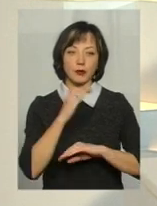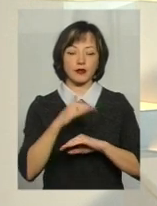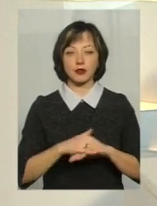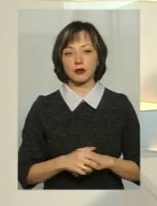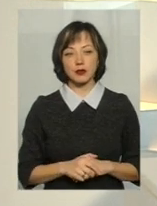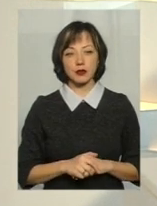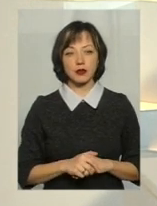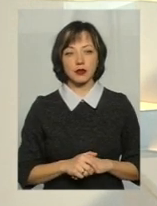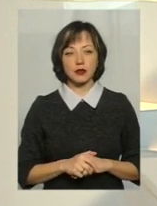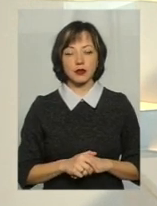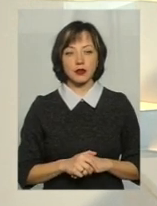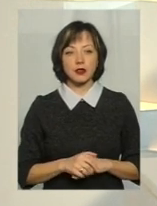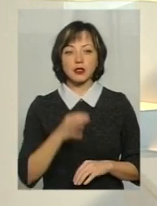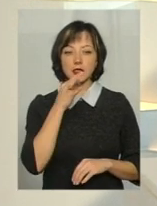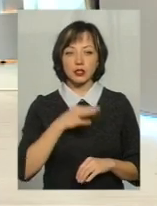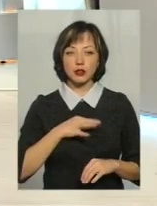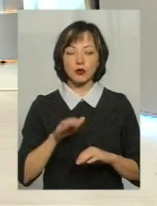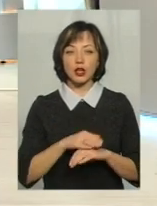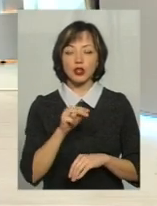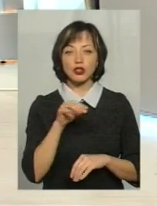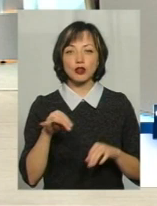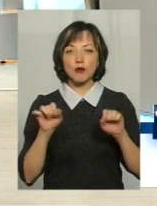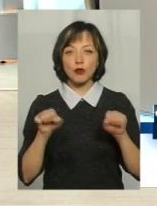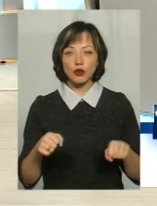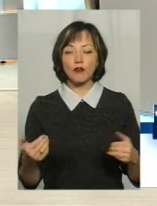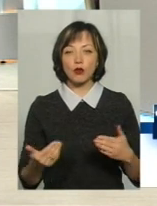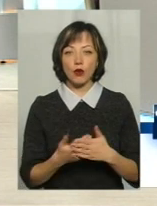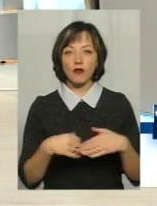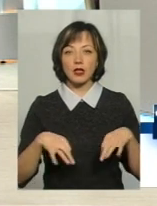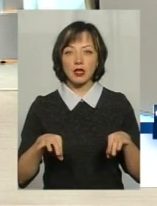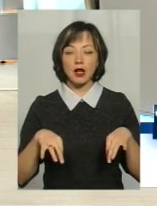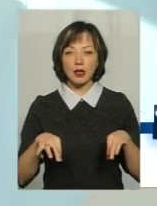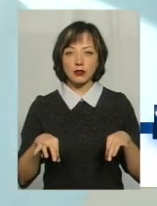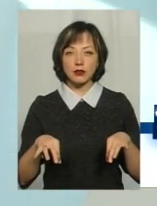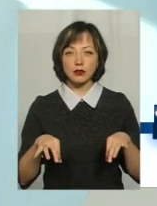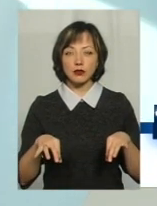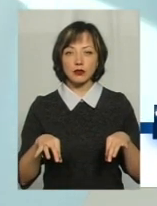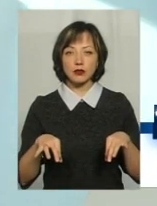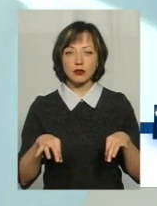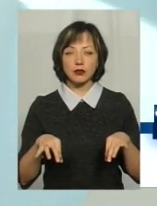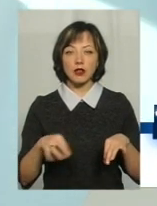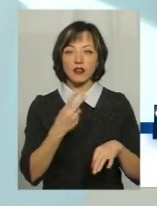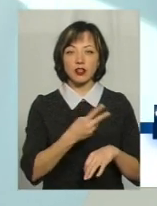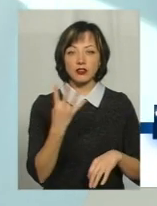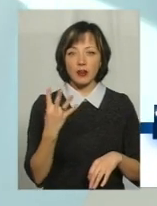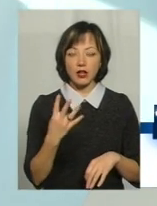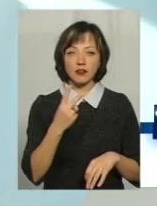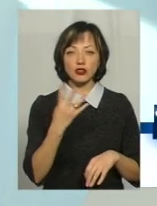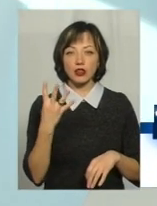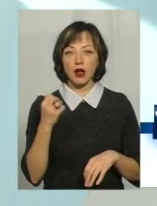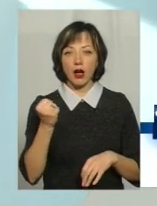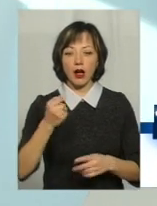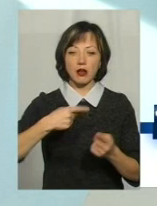Так, молодець, слухай. Скажіть, будь ласка, чи можна в новій транспортній структурі маршрут 24-24А закільцювати через